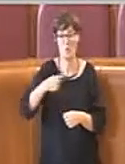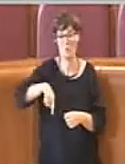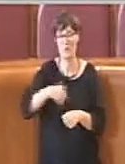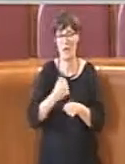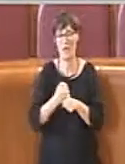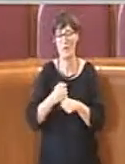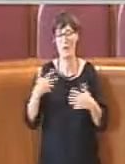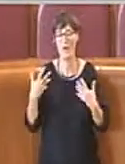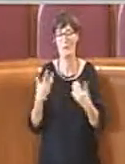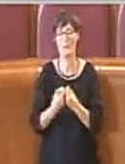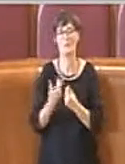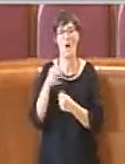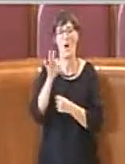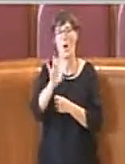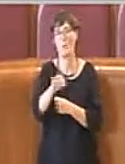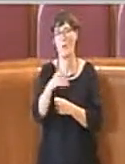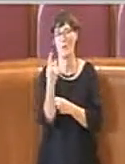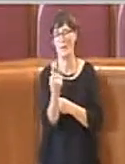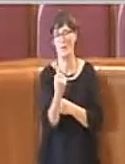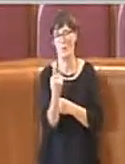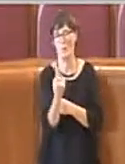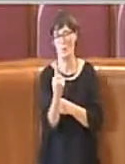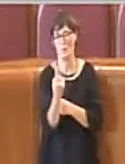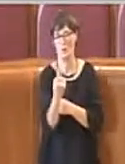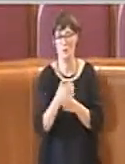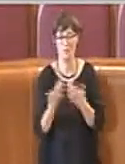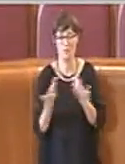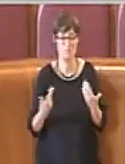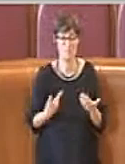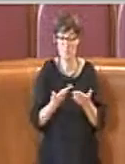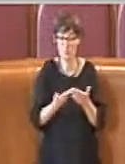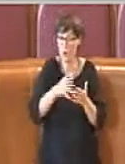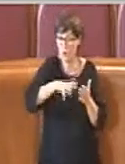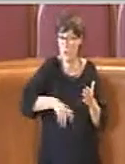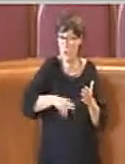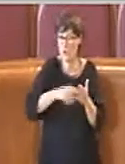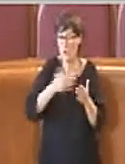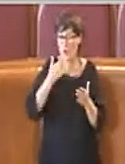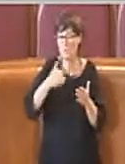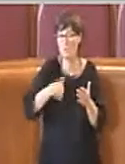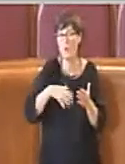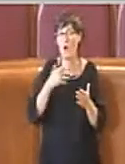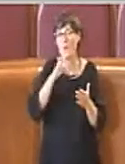Essendo superata il contenuto di questa mozione ci asterremo dal votarla. Grazie.